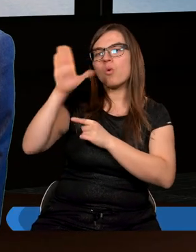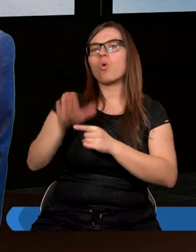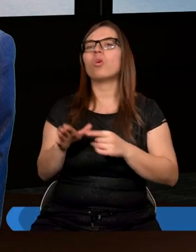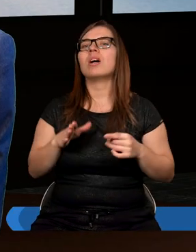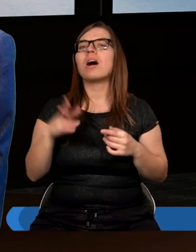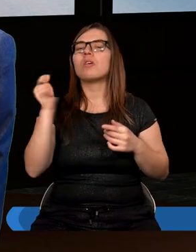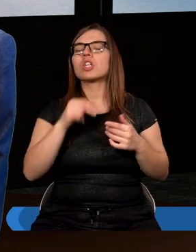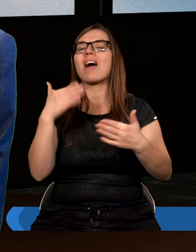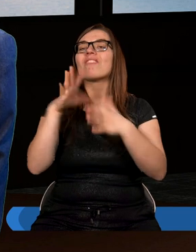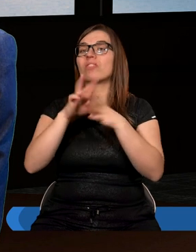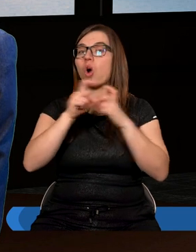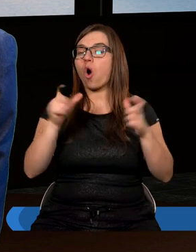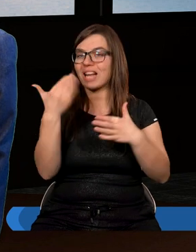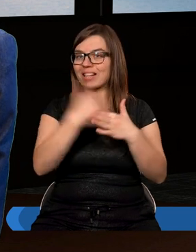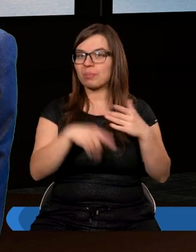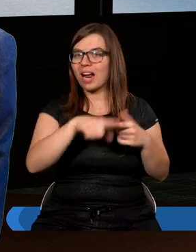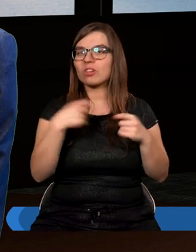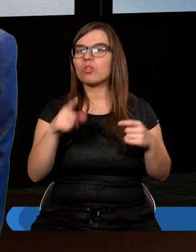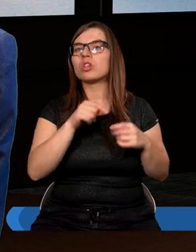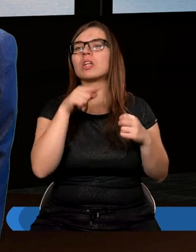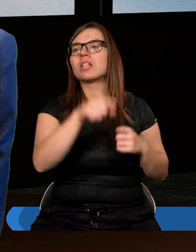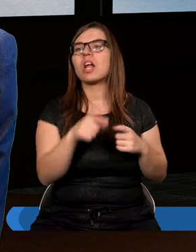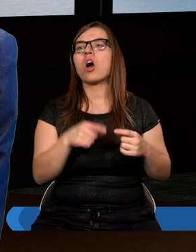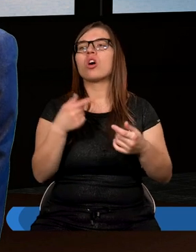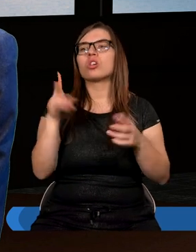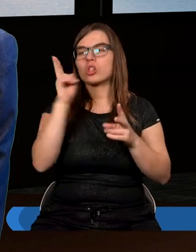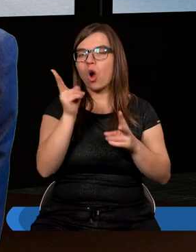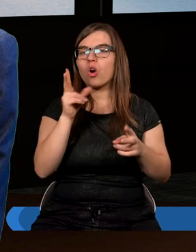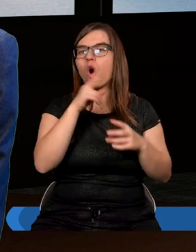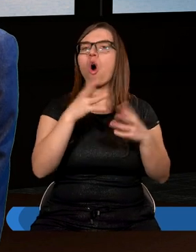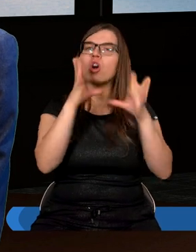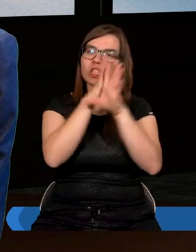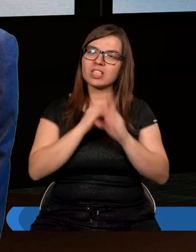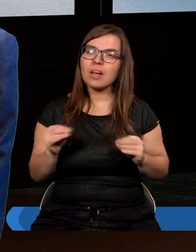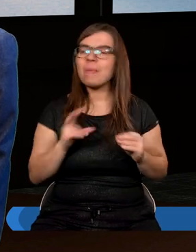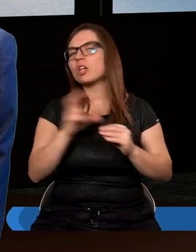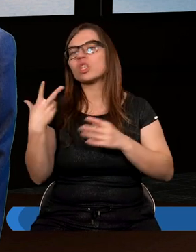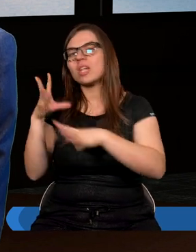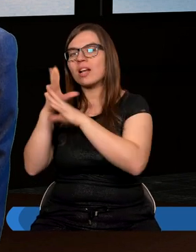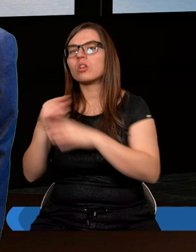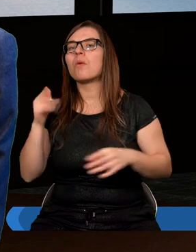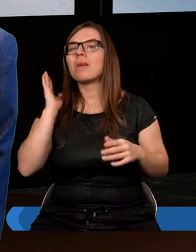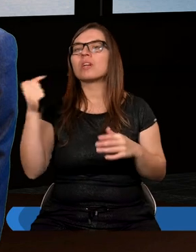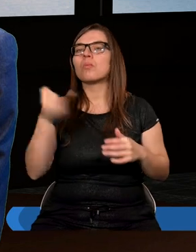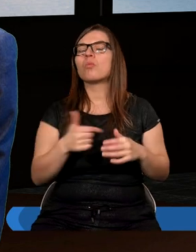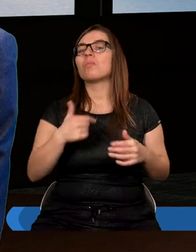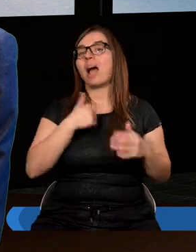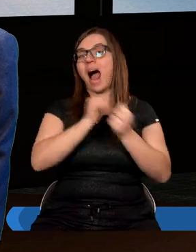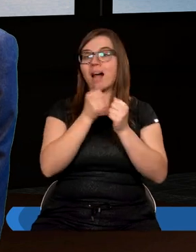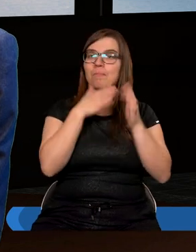ostatecznym czasie w zależności od tego, kogo czcimy bądź nie czcimy, będziemy zbawieni albo nie.